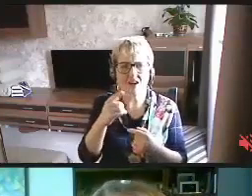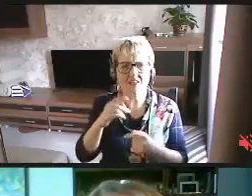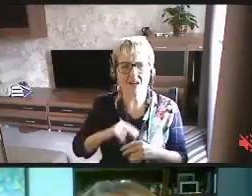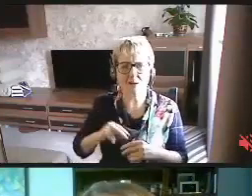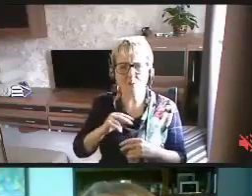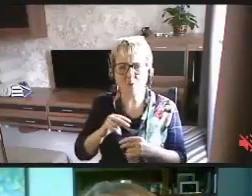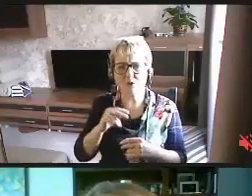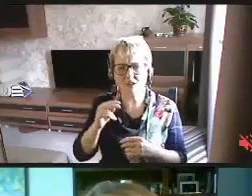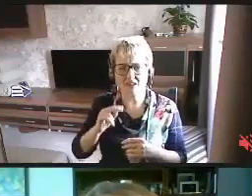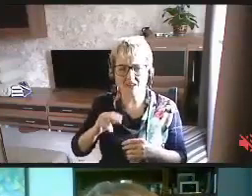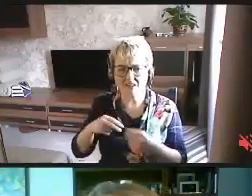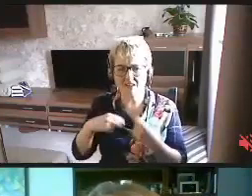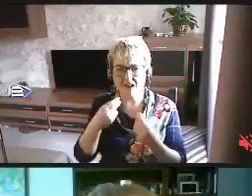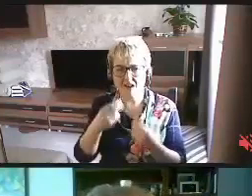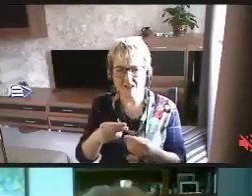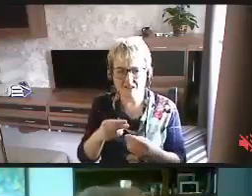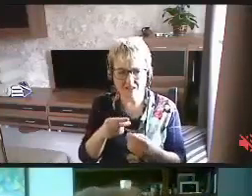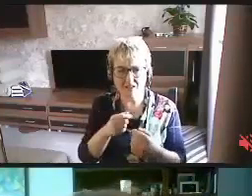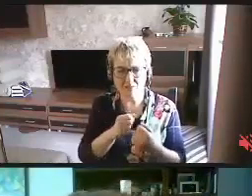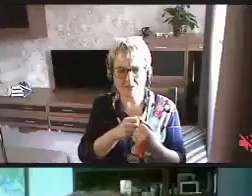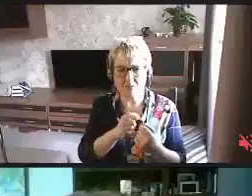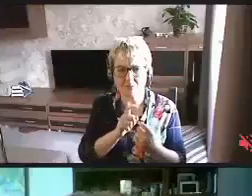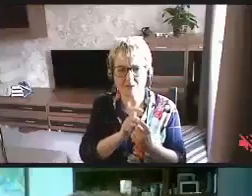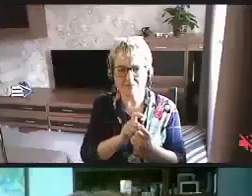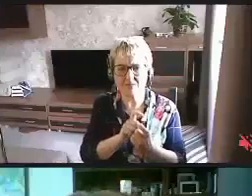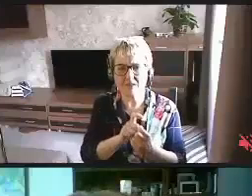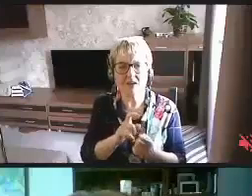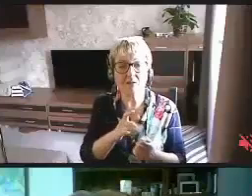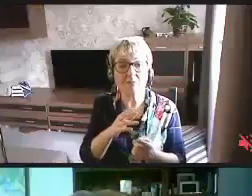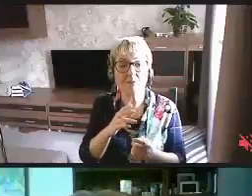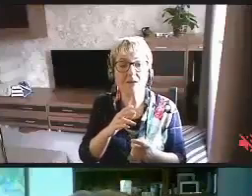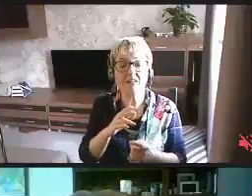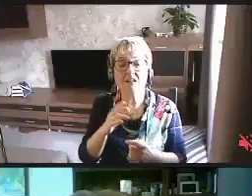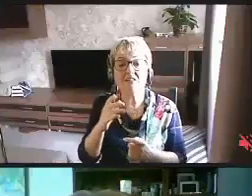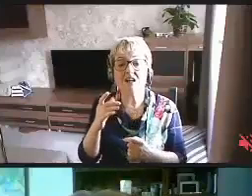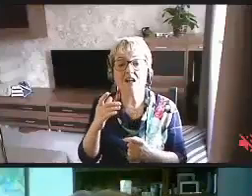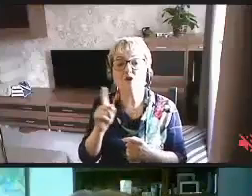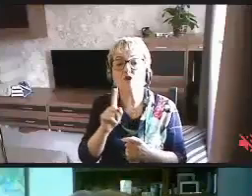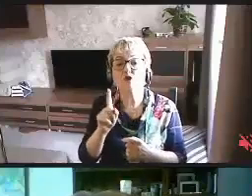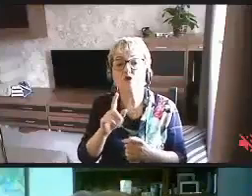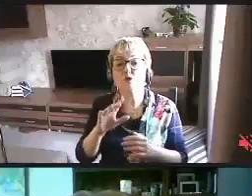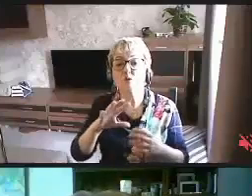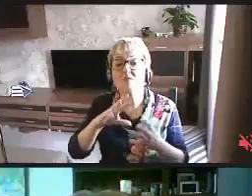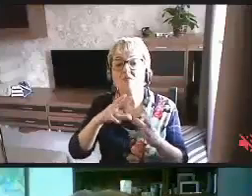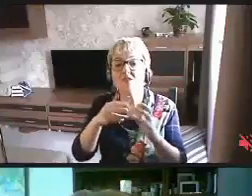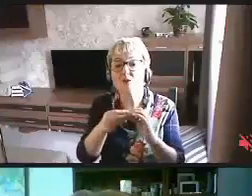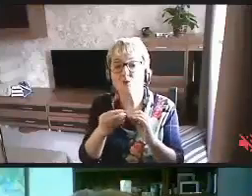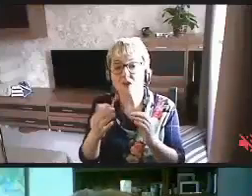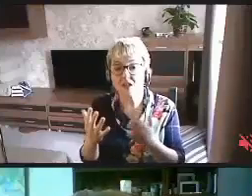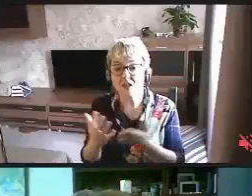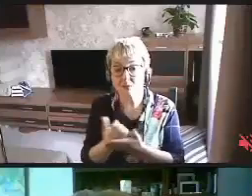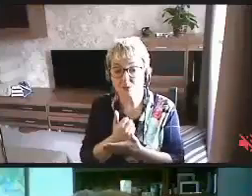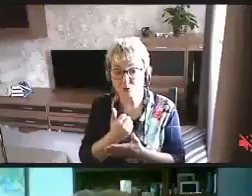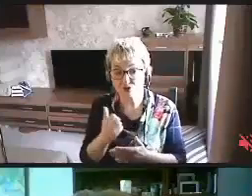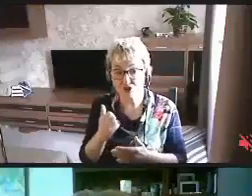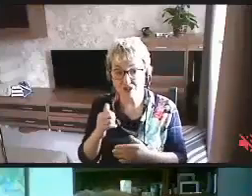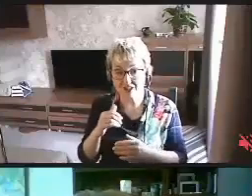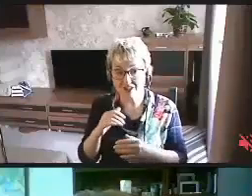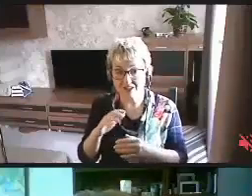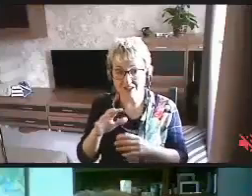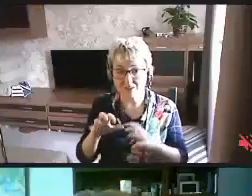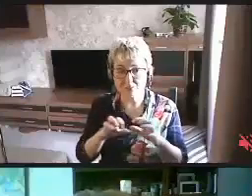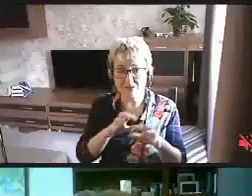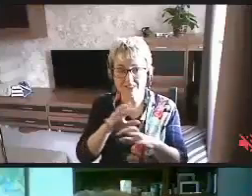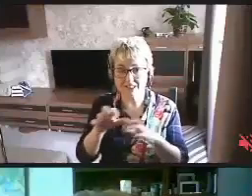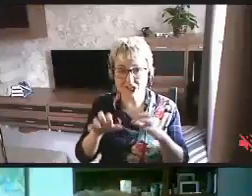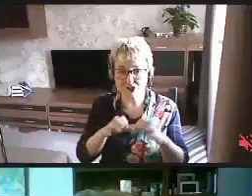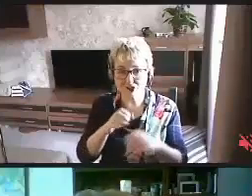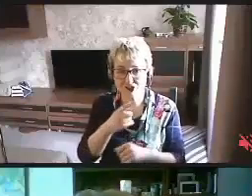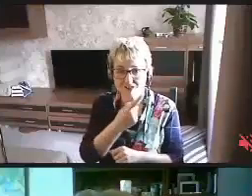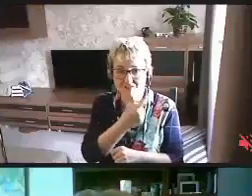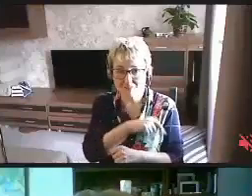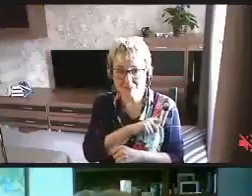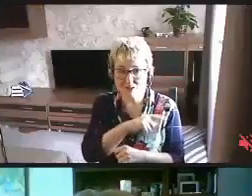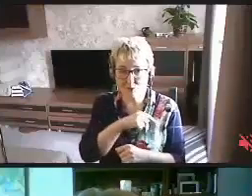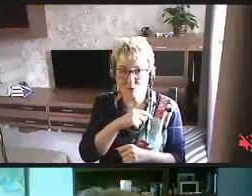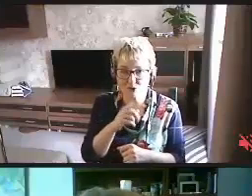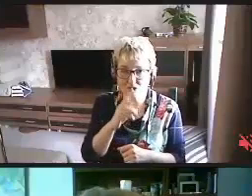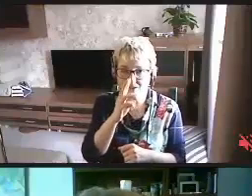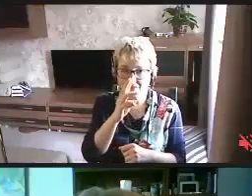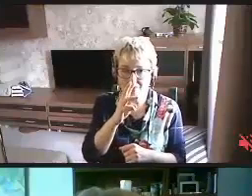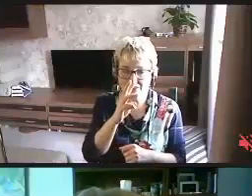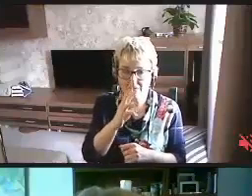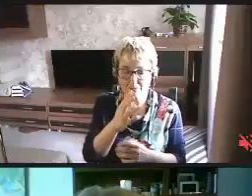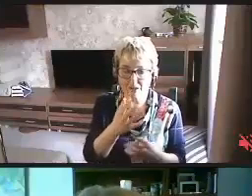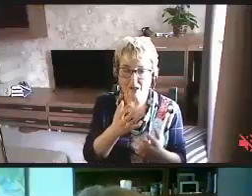и все прочее. Но в результате что получается? Что массажист в поликлинике получает зарплату